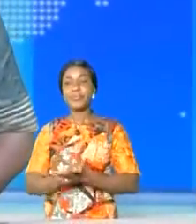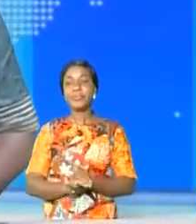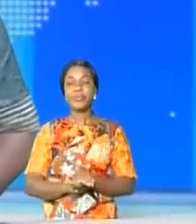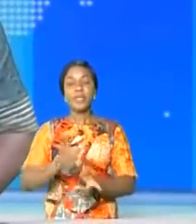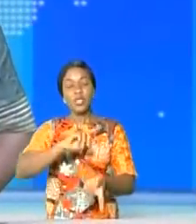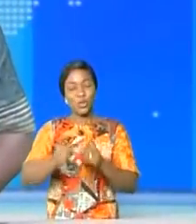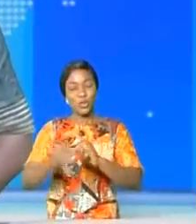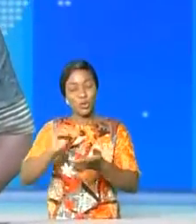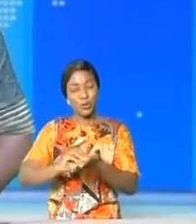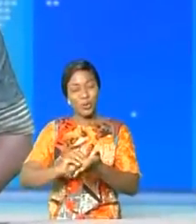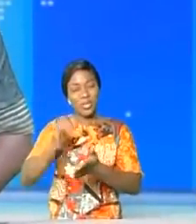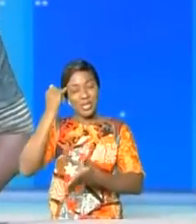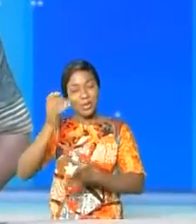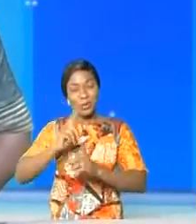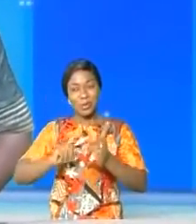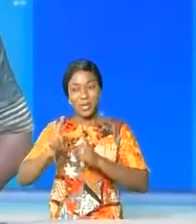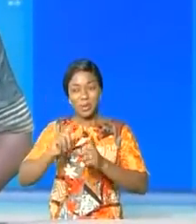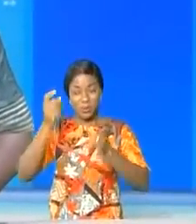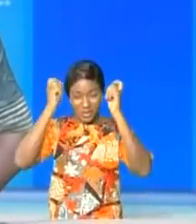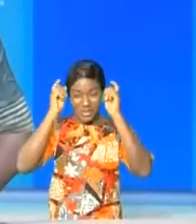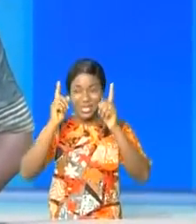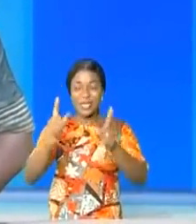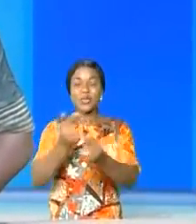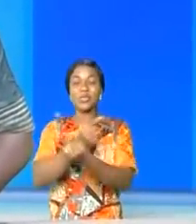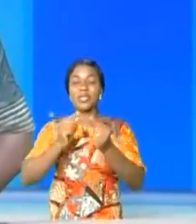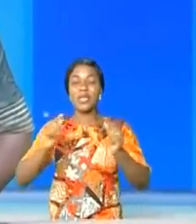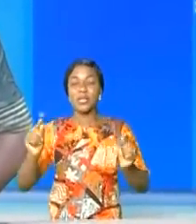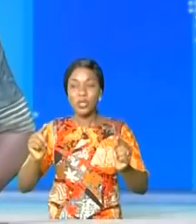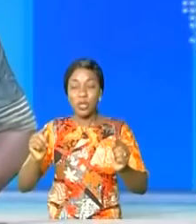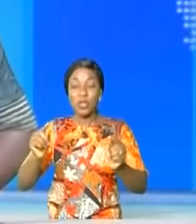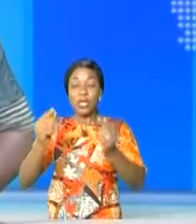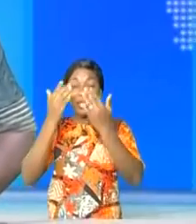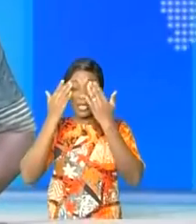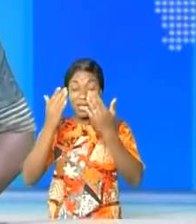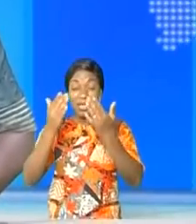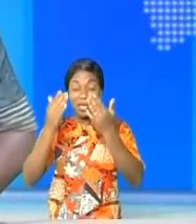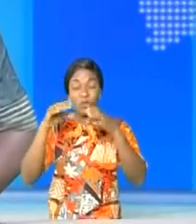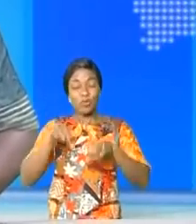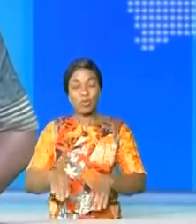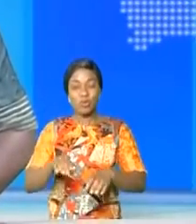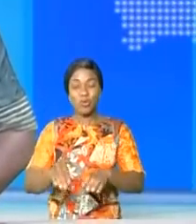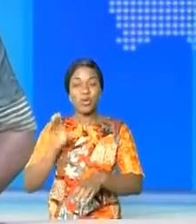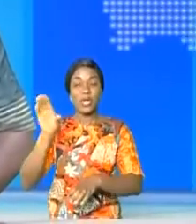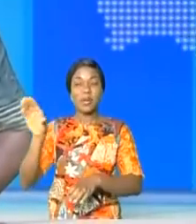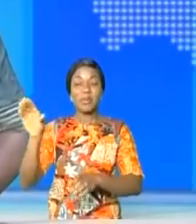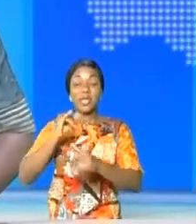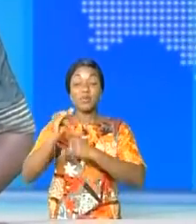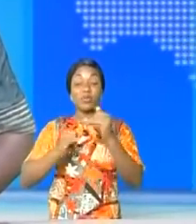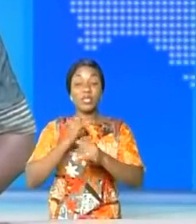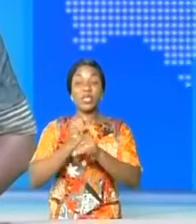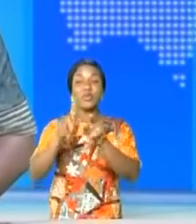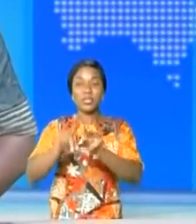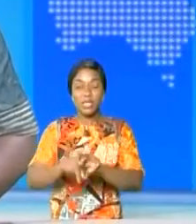Changeons de chapitre pour parler d'éducation à présent, gratuité de l'enseignement primaire en RDC. La Banque mondiale a juste